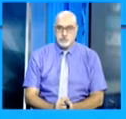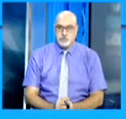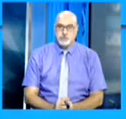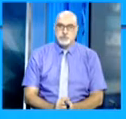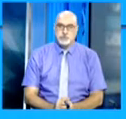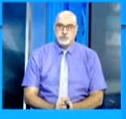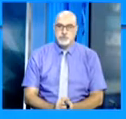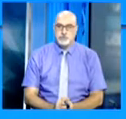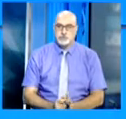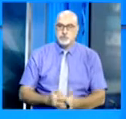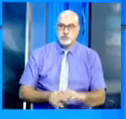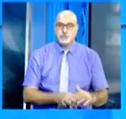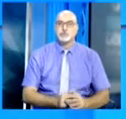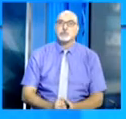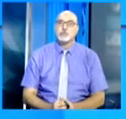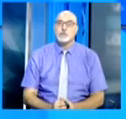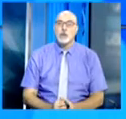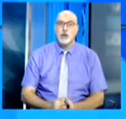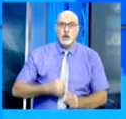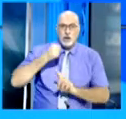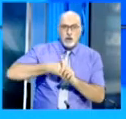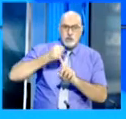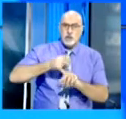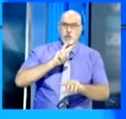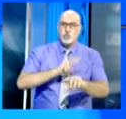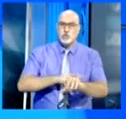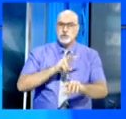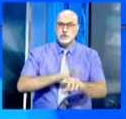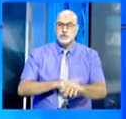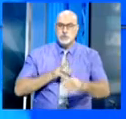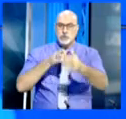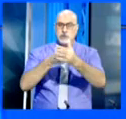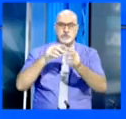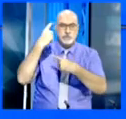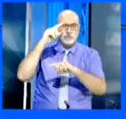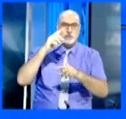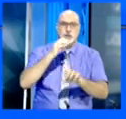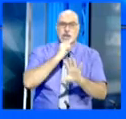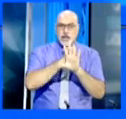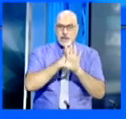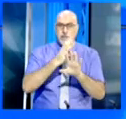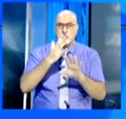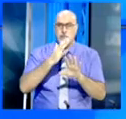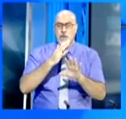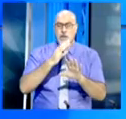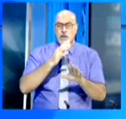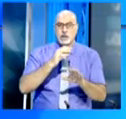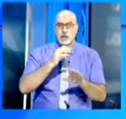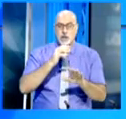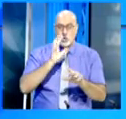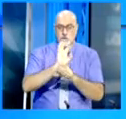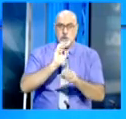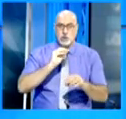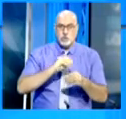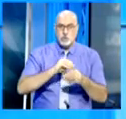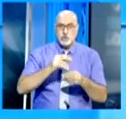مواصلة لجهود مصالح الأمن الوطني الرامية إلى مكافحة الجرائم التي تهدد الاقتصاد الوطني